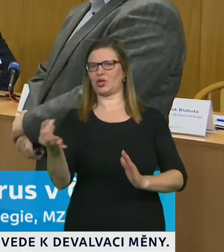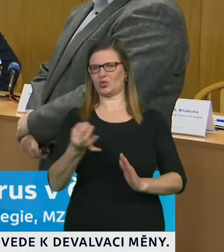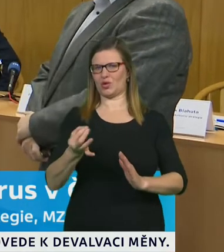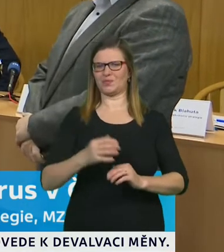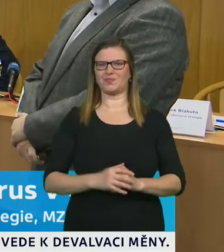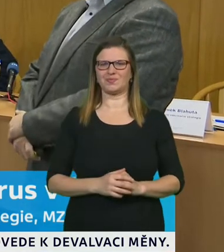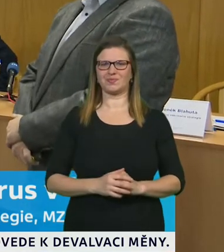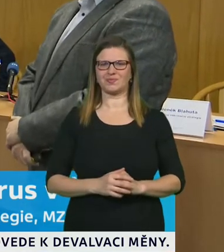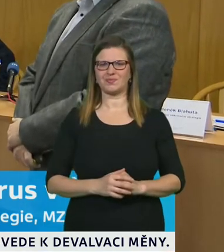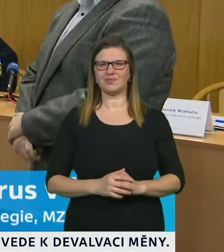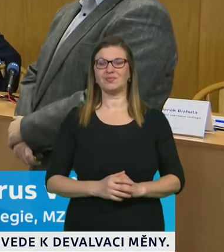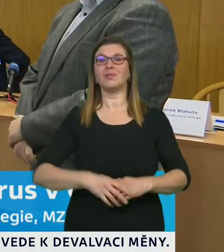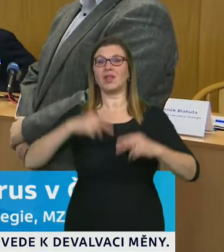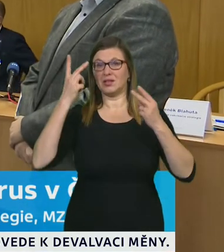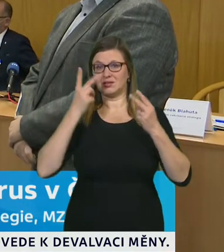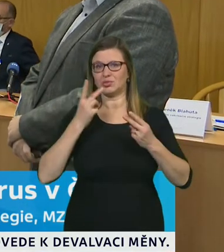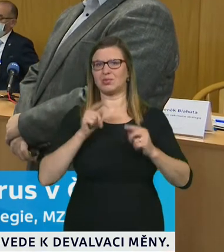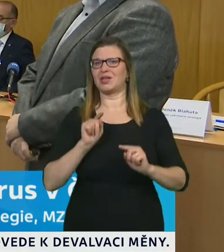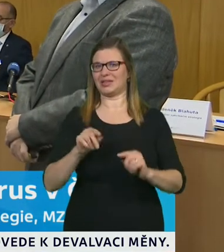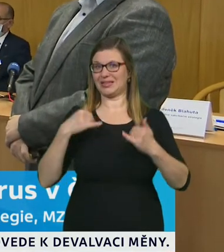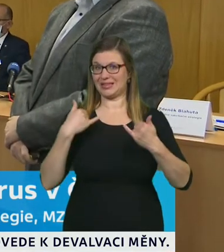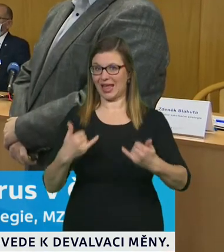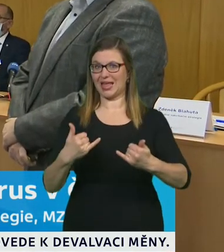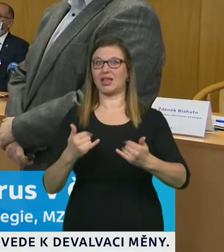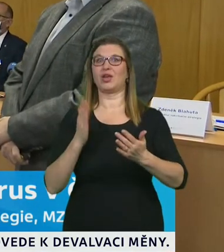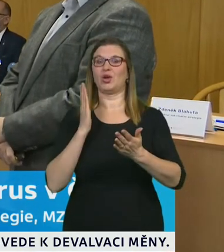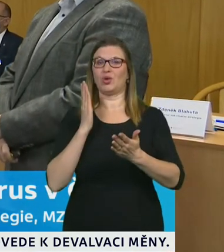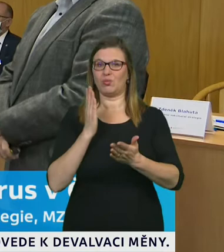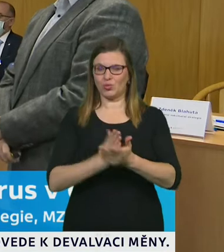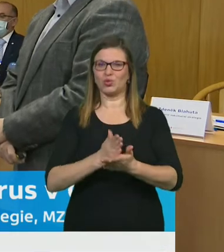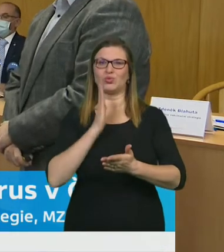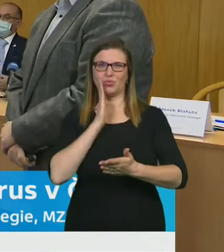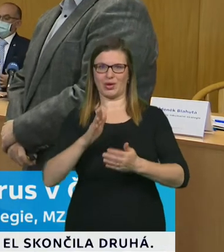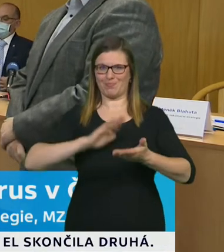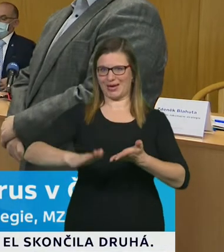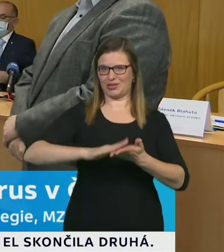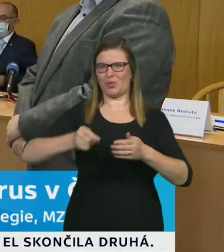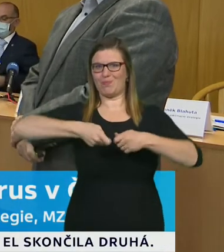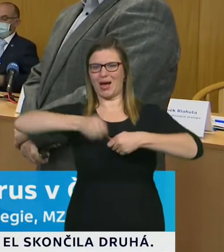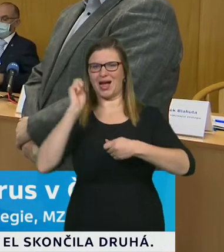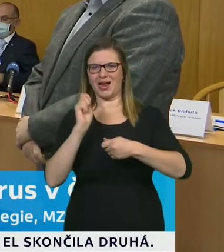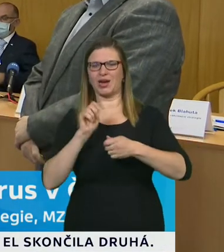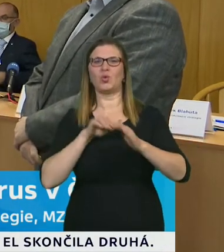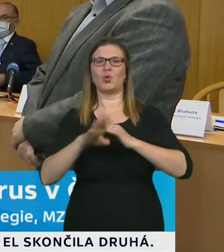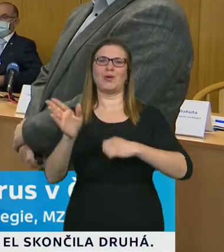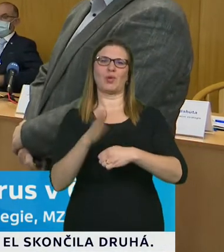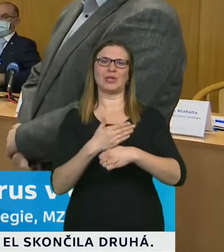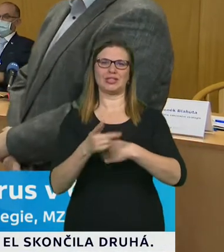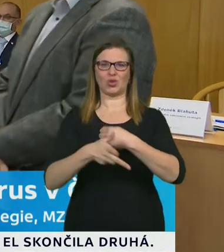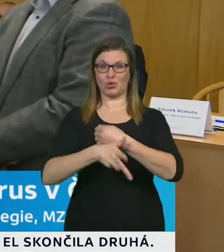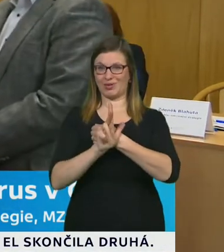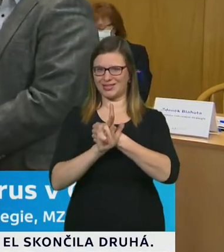samozřejmě s blížícím setatem první registrace a schválení vakcíny na aktuálnosti.